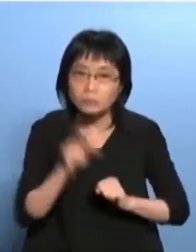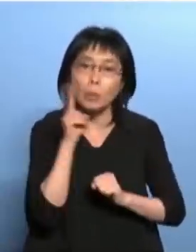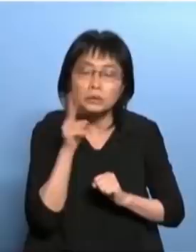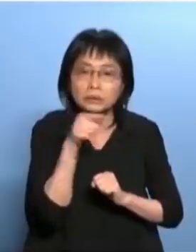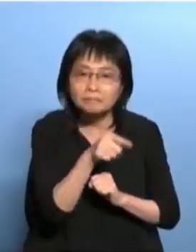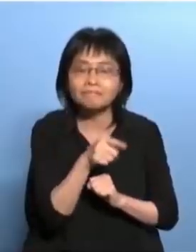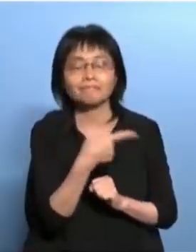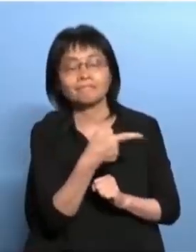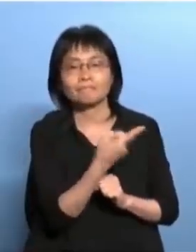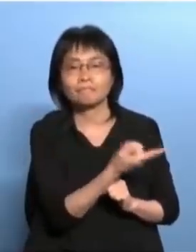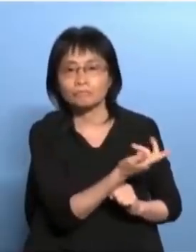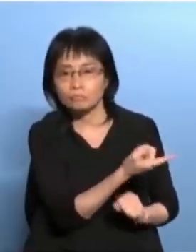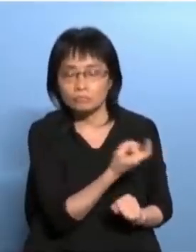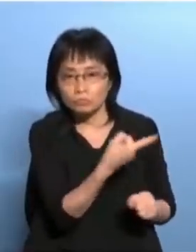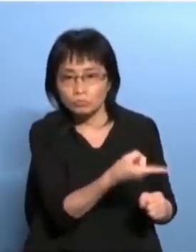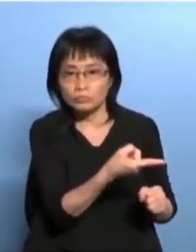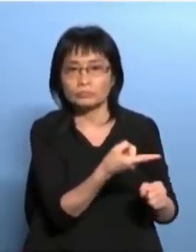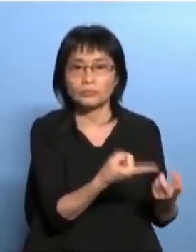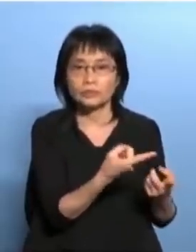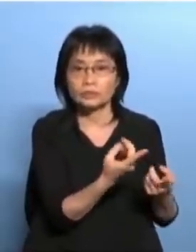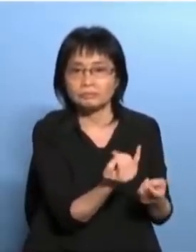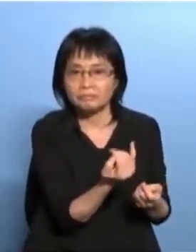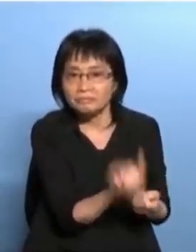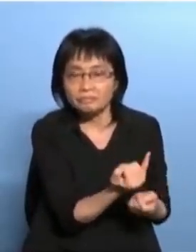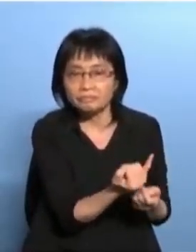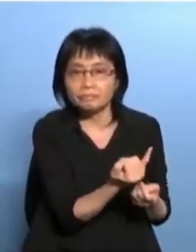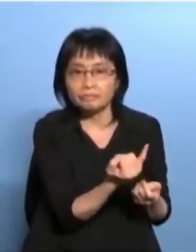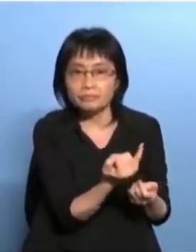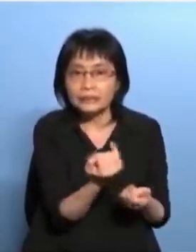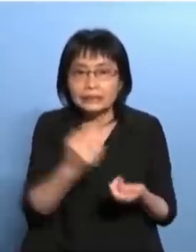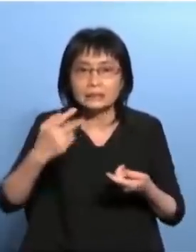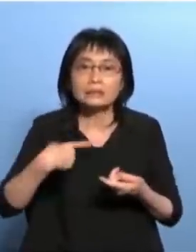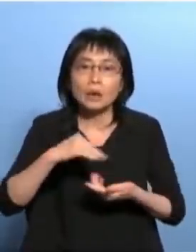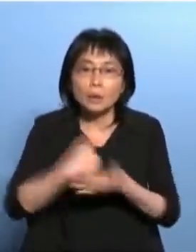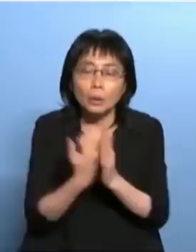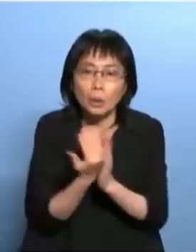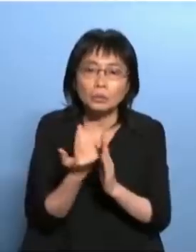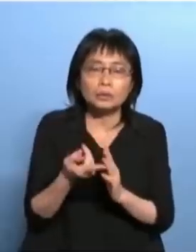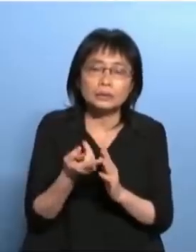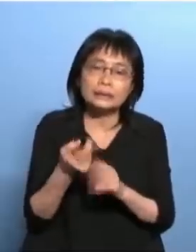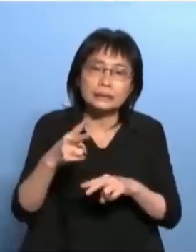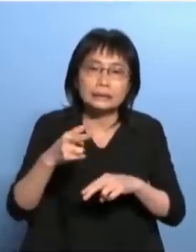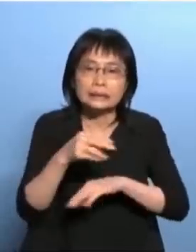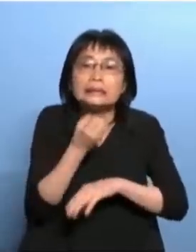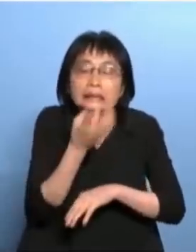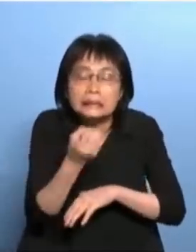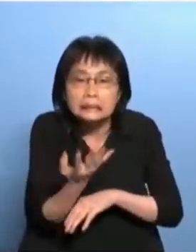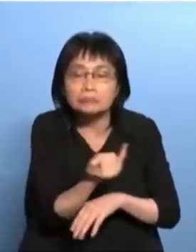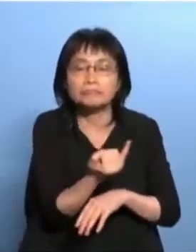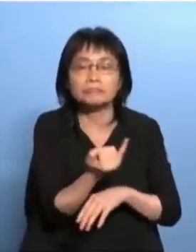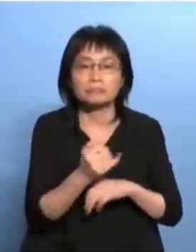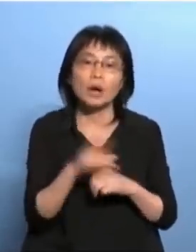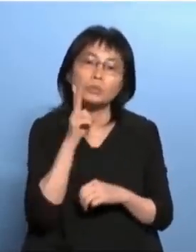引什么狼呢原本作为特首一国两制港人治港高度自治是应